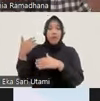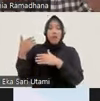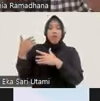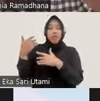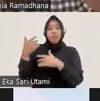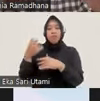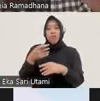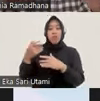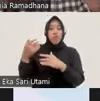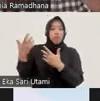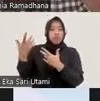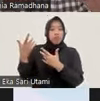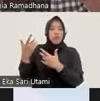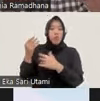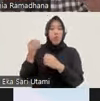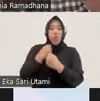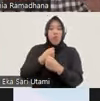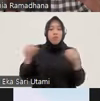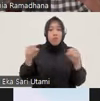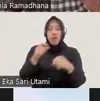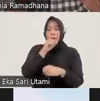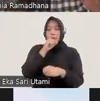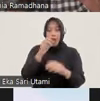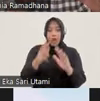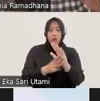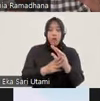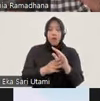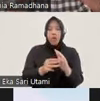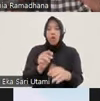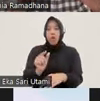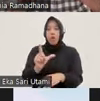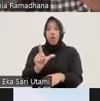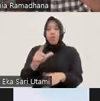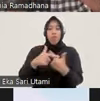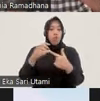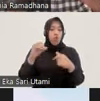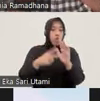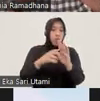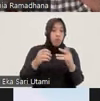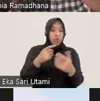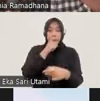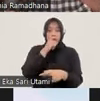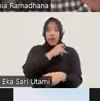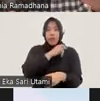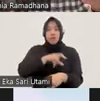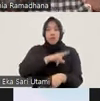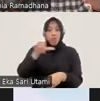Jokowi. Dimana ketika lemdak, ketika mereka dia ada dalam fase